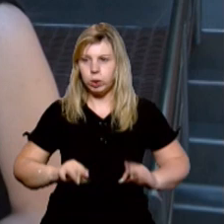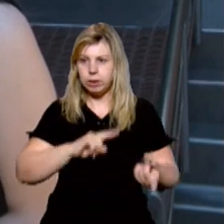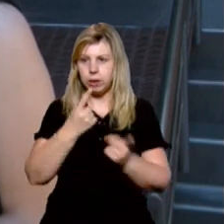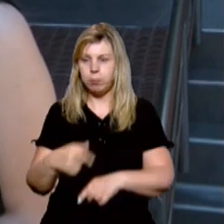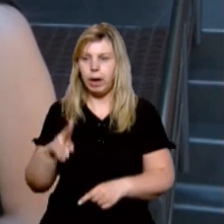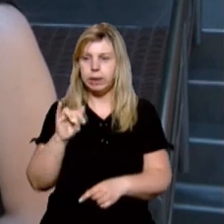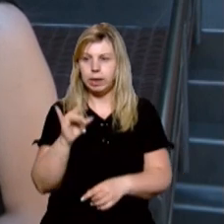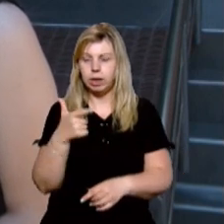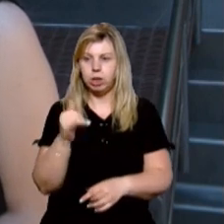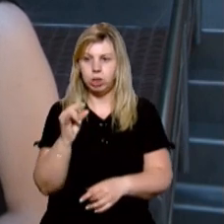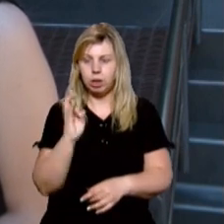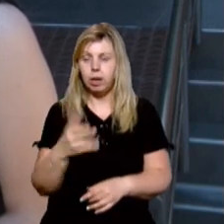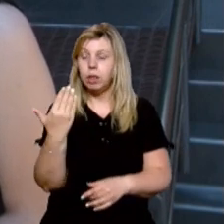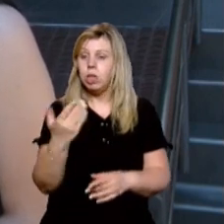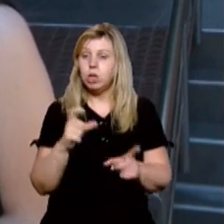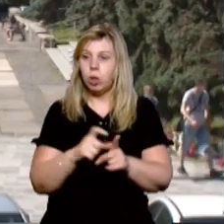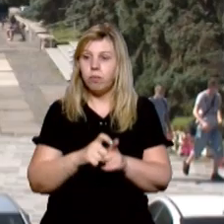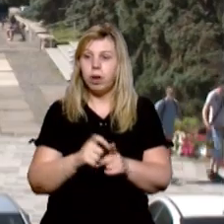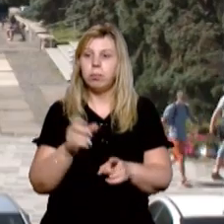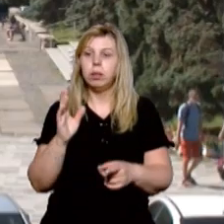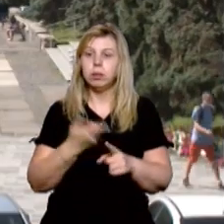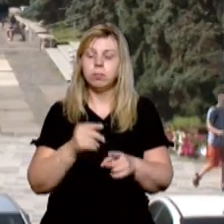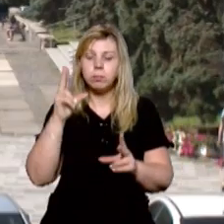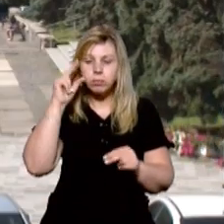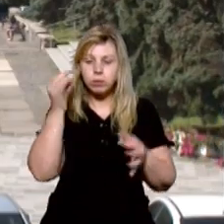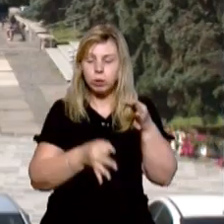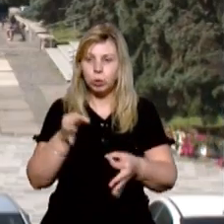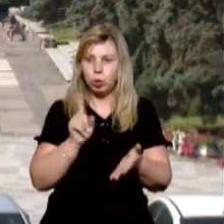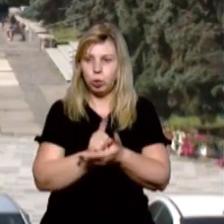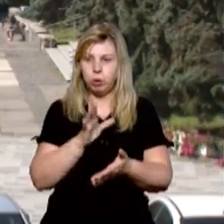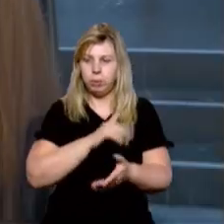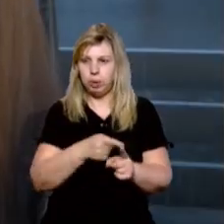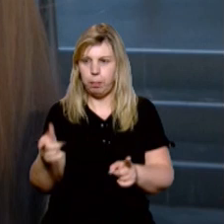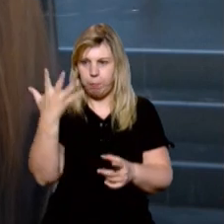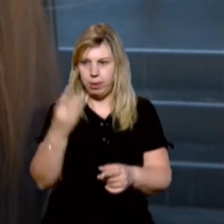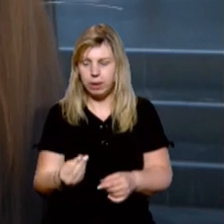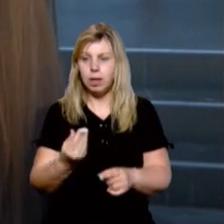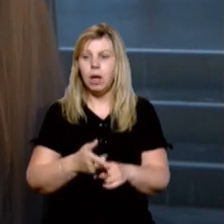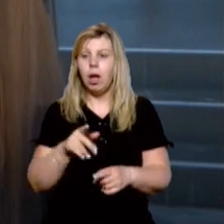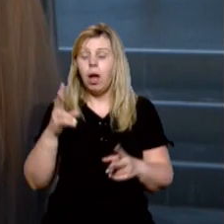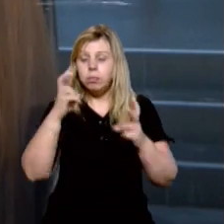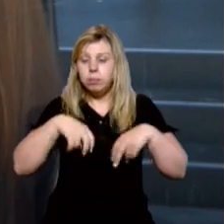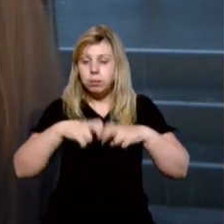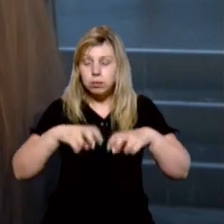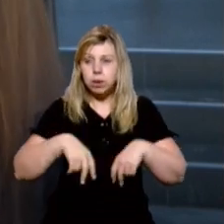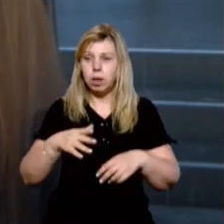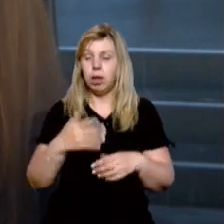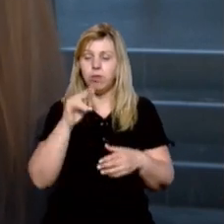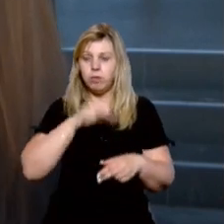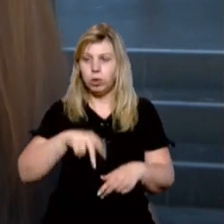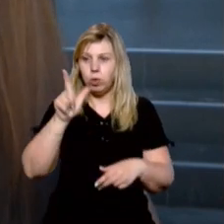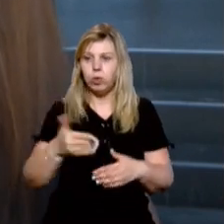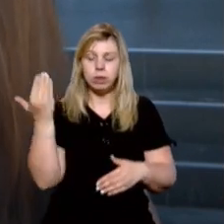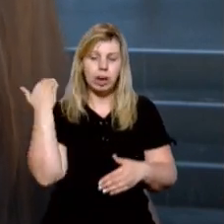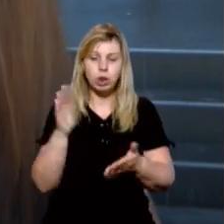Закарпаття Катерина Хажняк. За її словами, на визначення дати засідання суд має п'ять днів. Як встановило слідство, підозрювані,